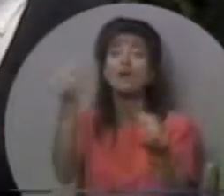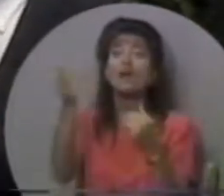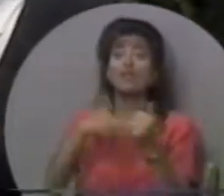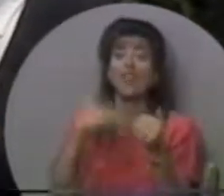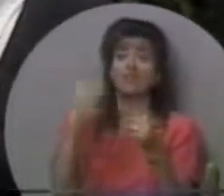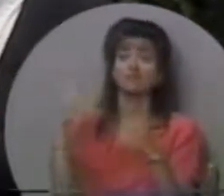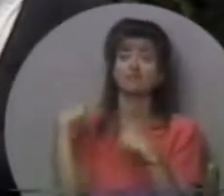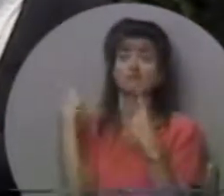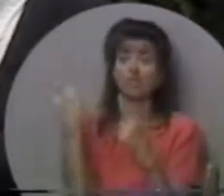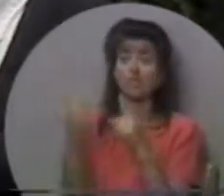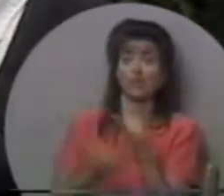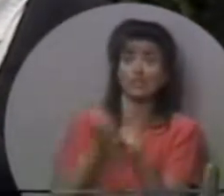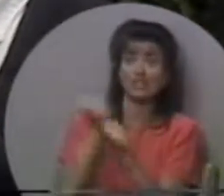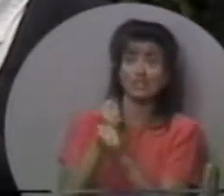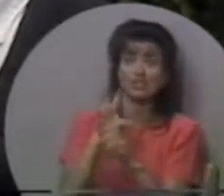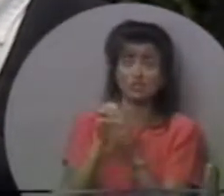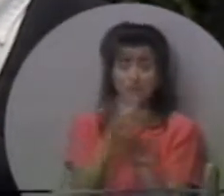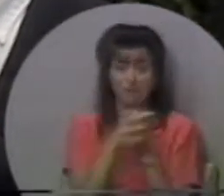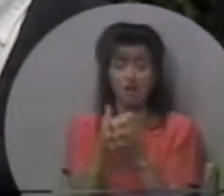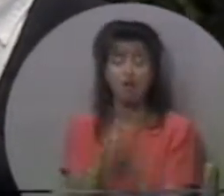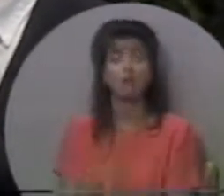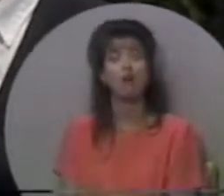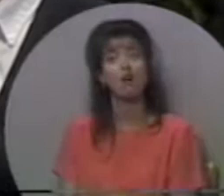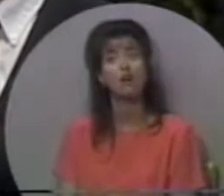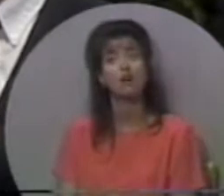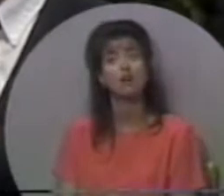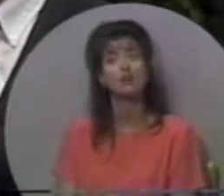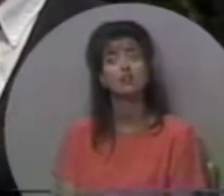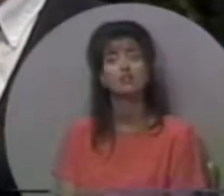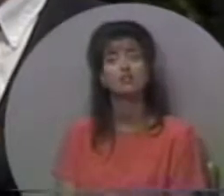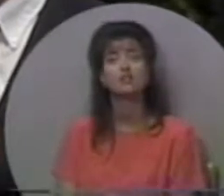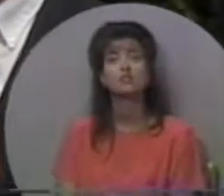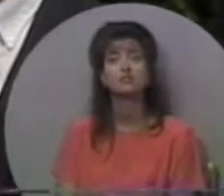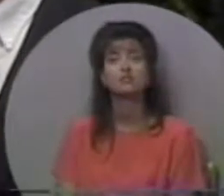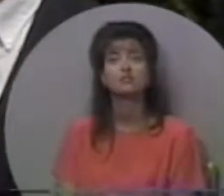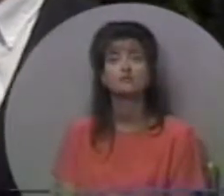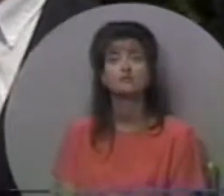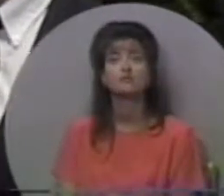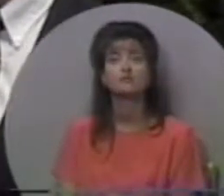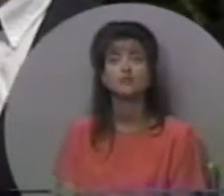місіонерів менші, ніж за всі попередні три роки.